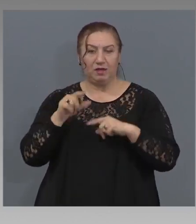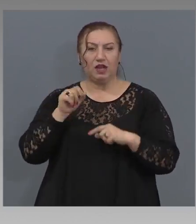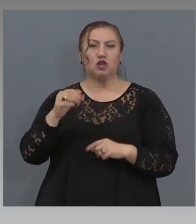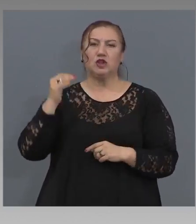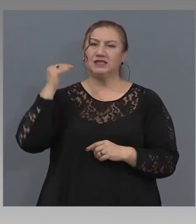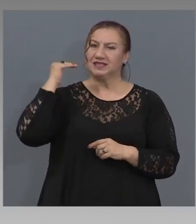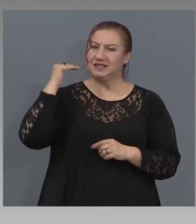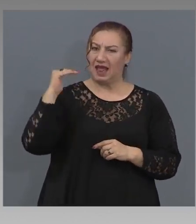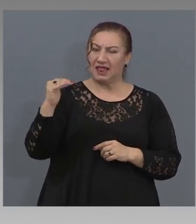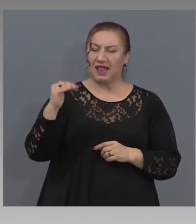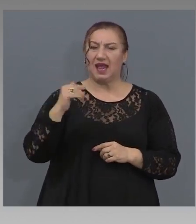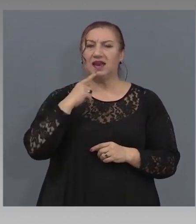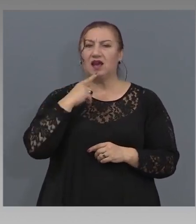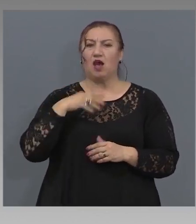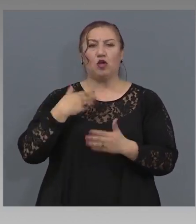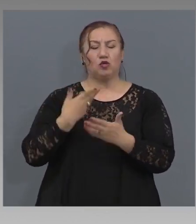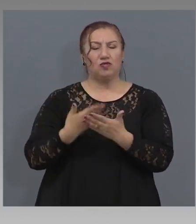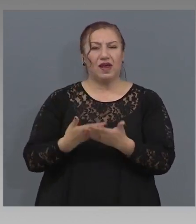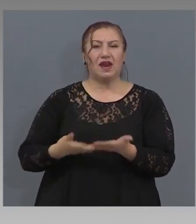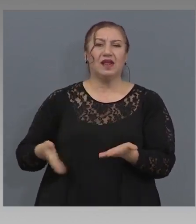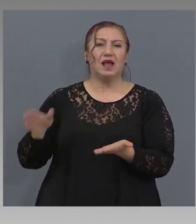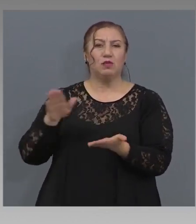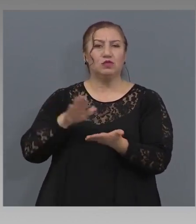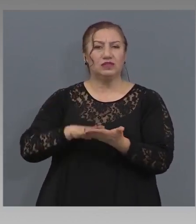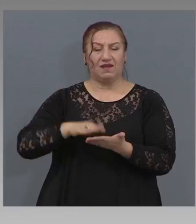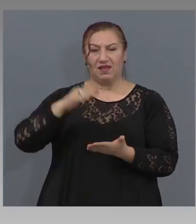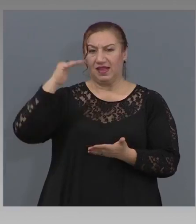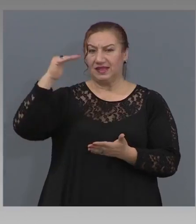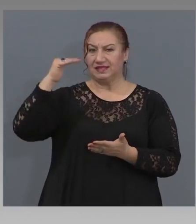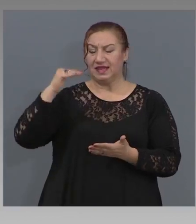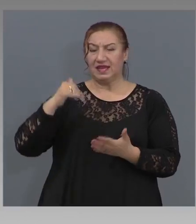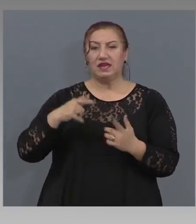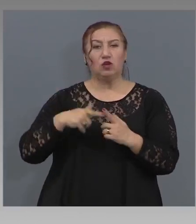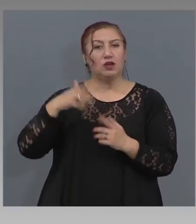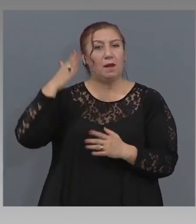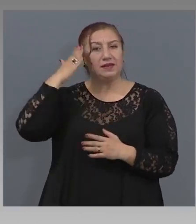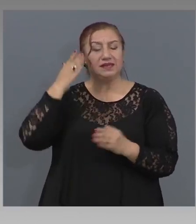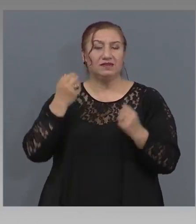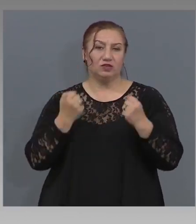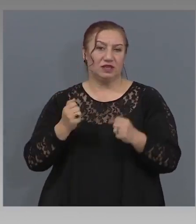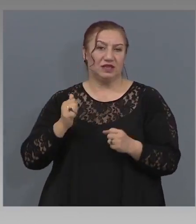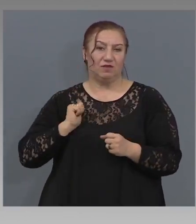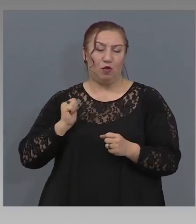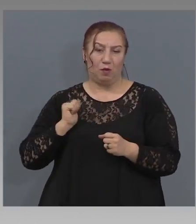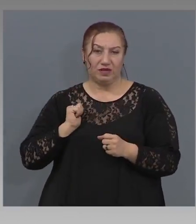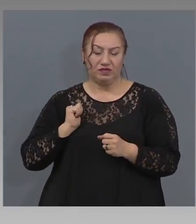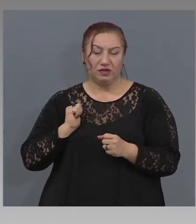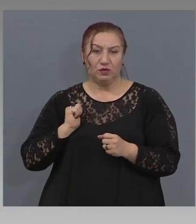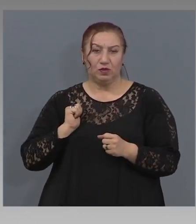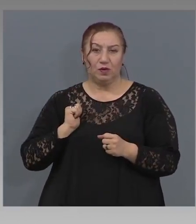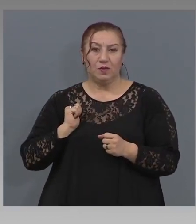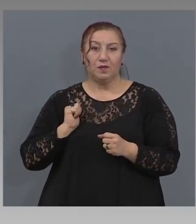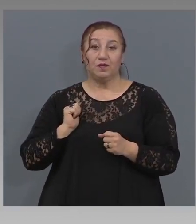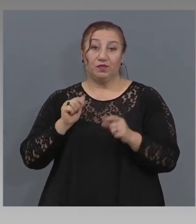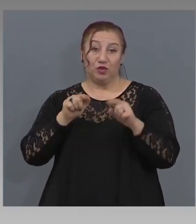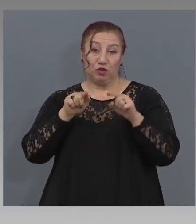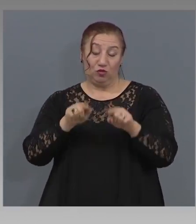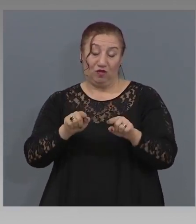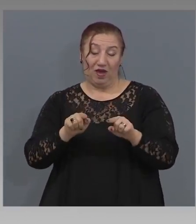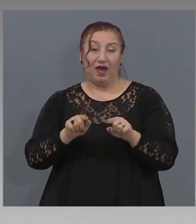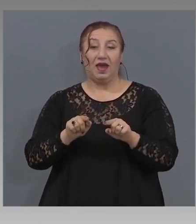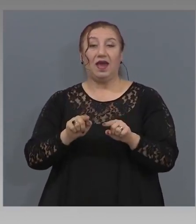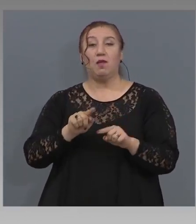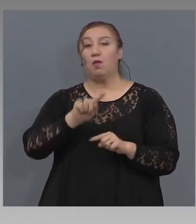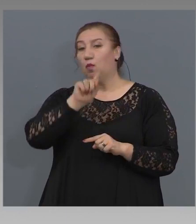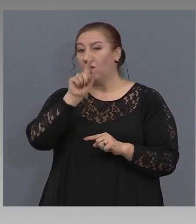отговаря на поставените стандарти от Министерството на здравеопазването. Така, че това е по въпроса за критериите.